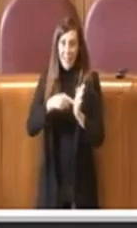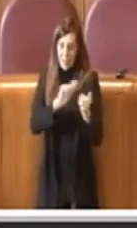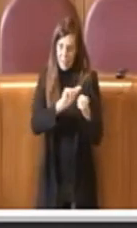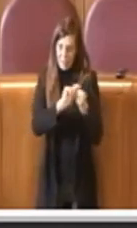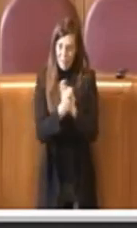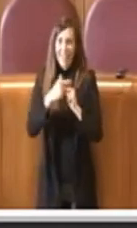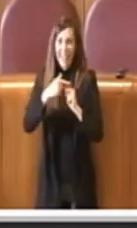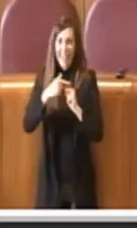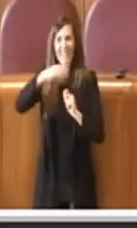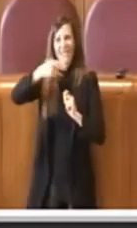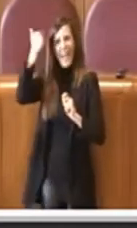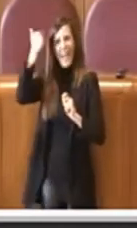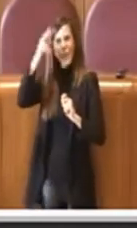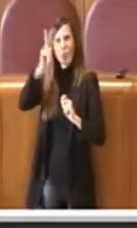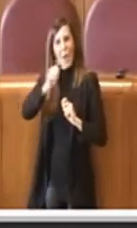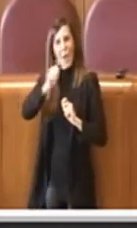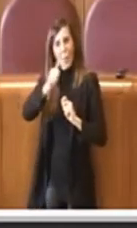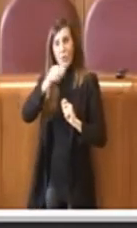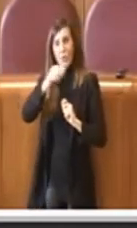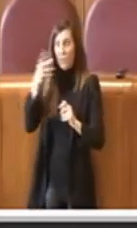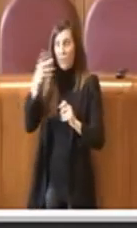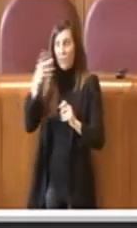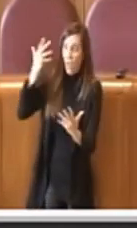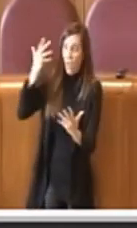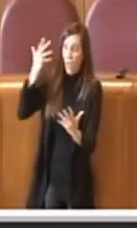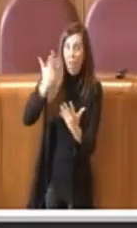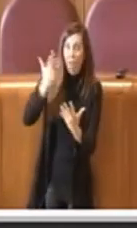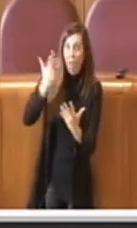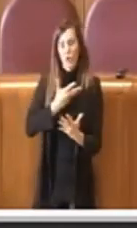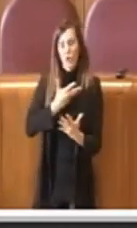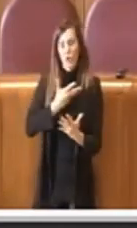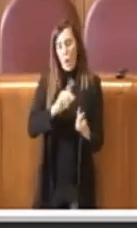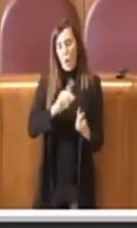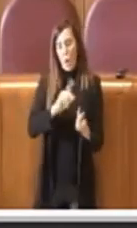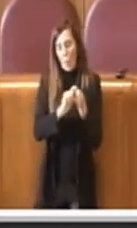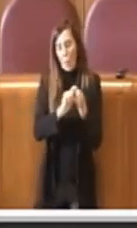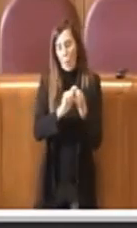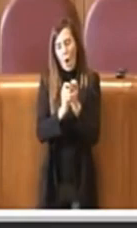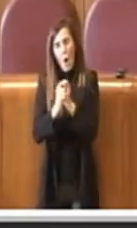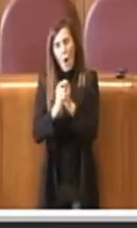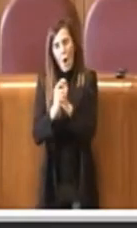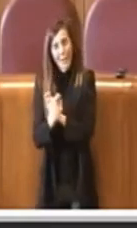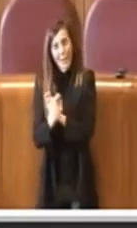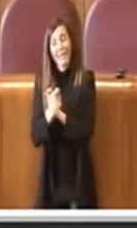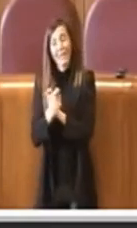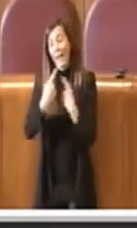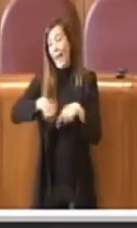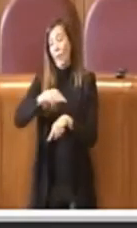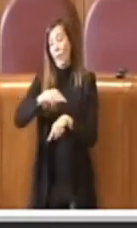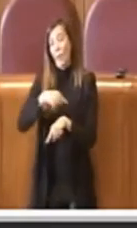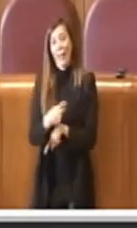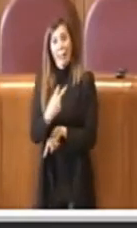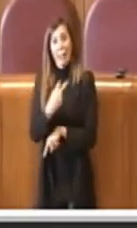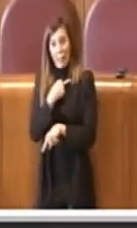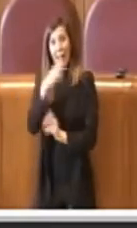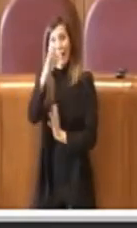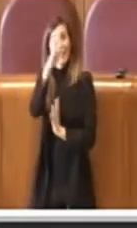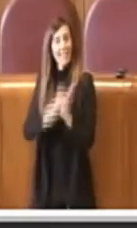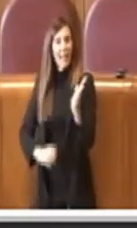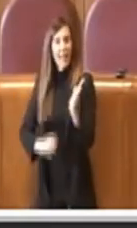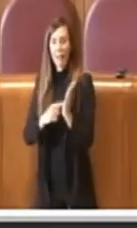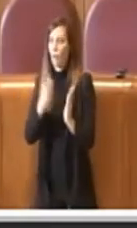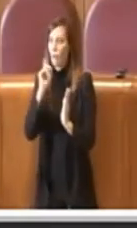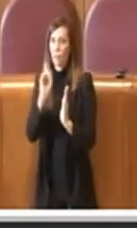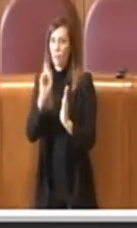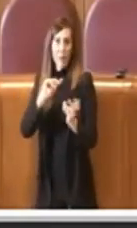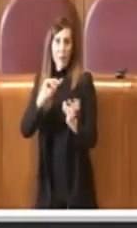2011, quindi in questo lasso di tempo ci sono state le modifiche, quindi ovviamente non potevamo non adeguare il nuovo testo a quanto